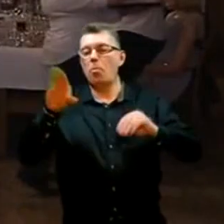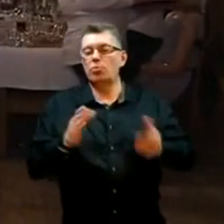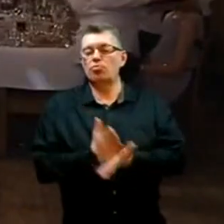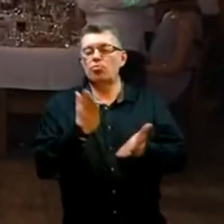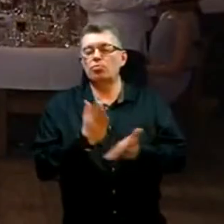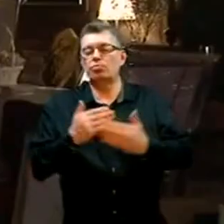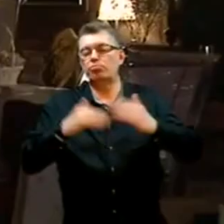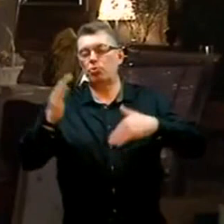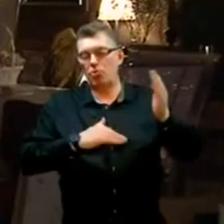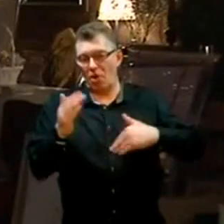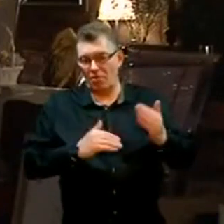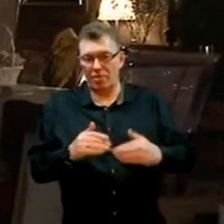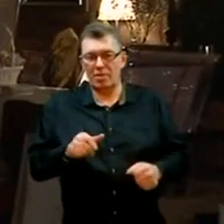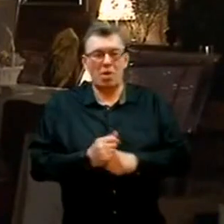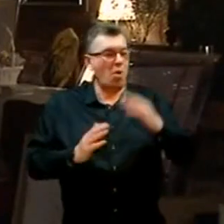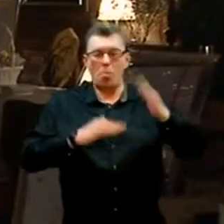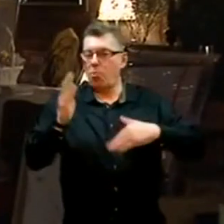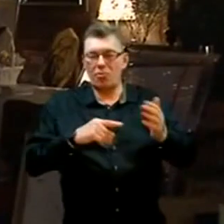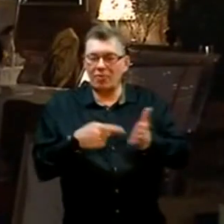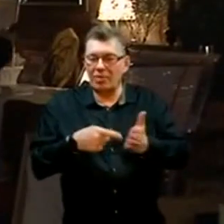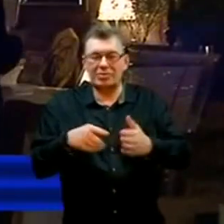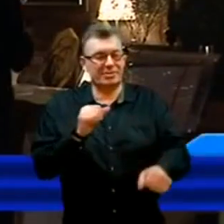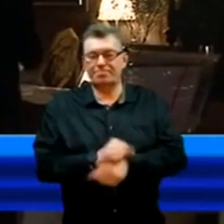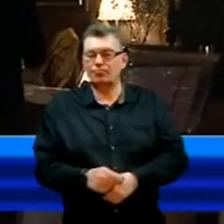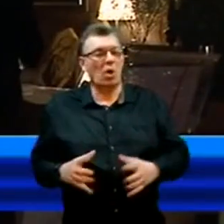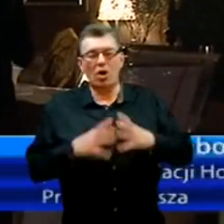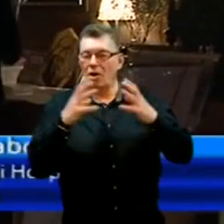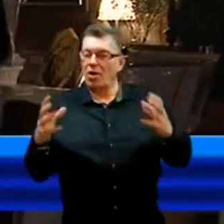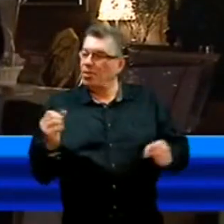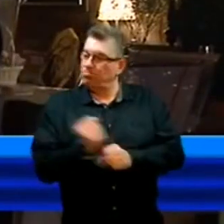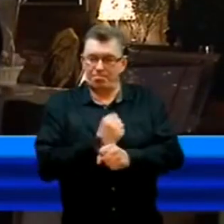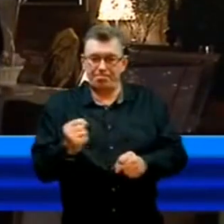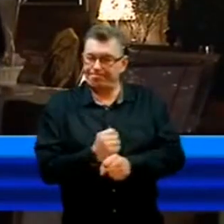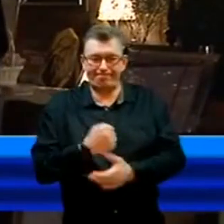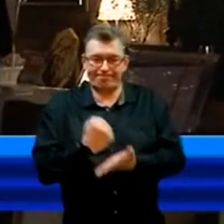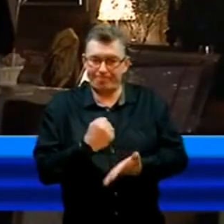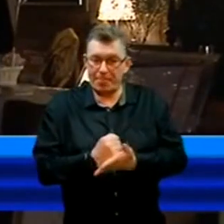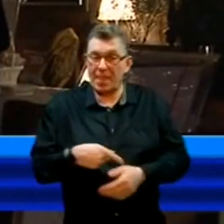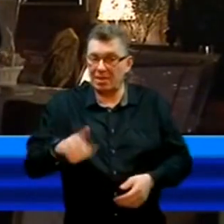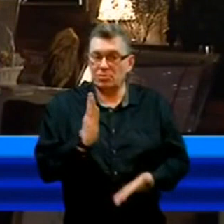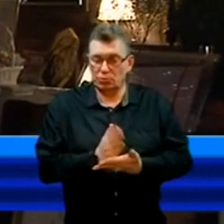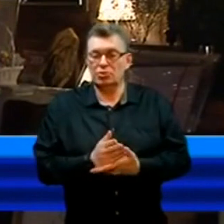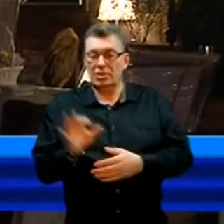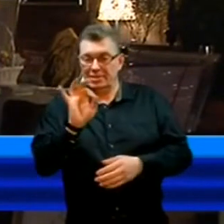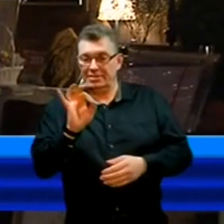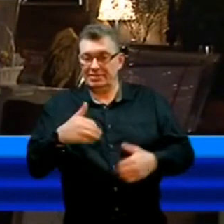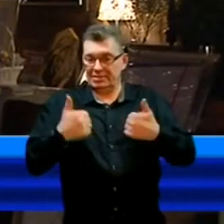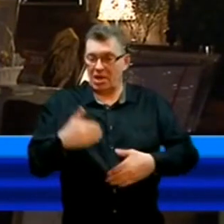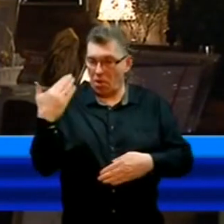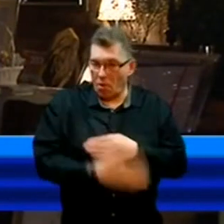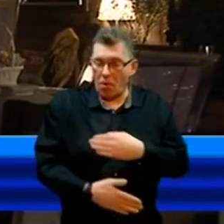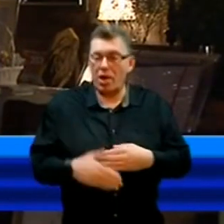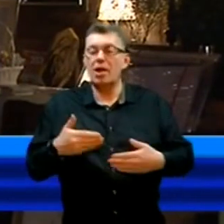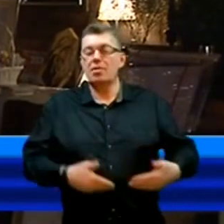ośrodka w Makówce. Budowa to ogromne wyzwanie. W tej chwili zakończyliśmy stan zerowy i lada moment, lada miesiąc ruszymy